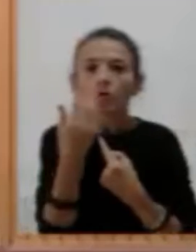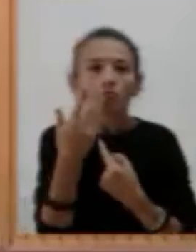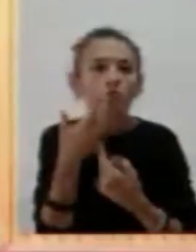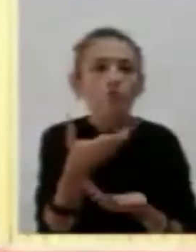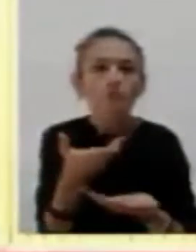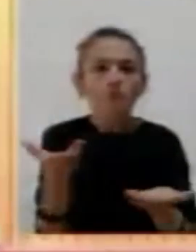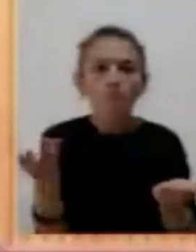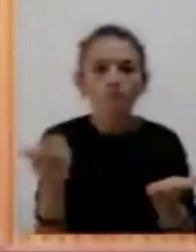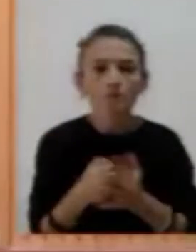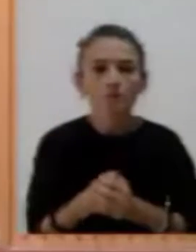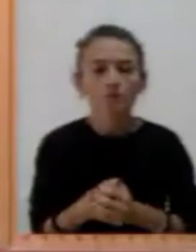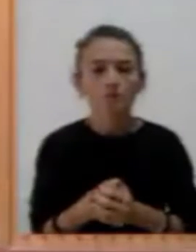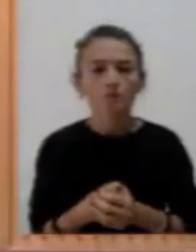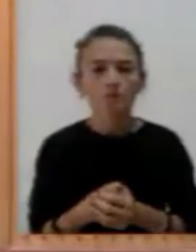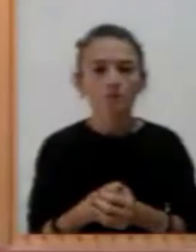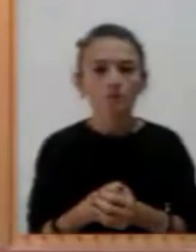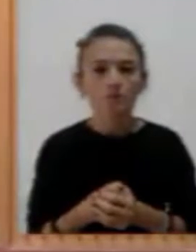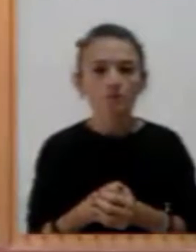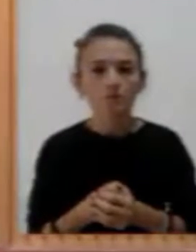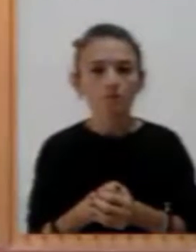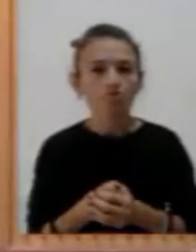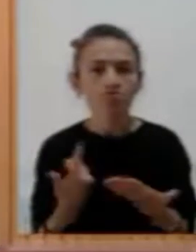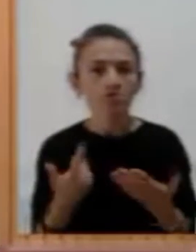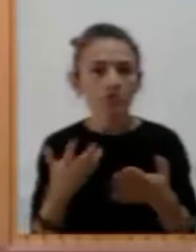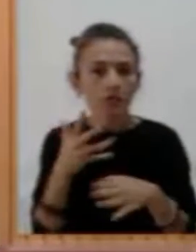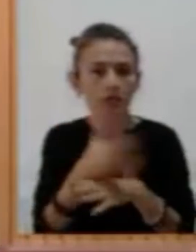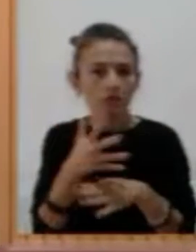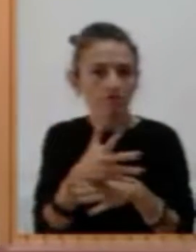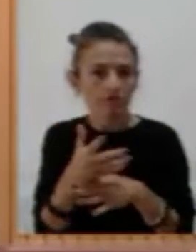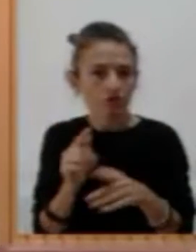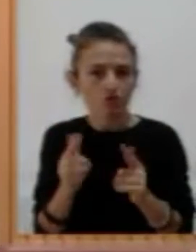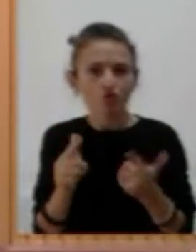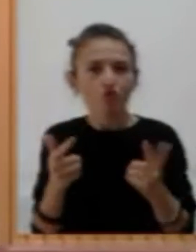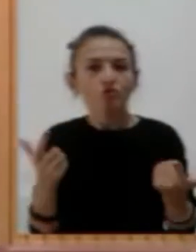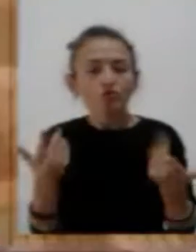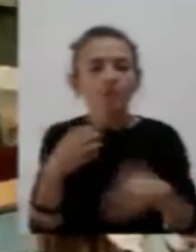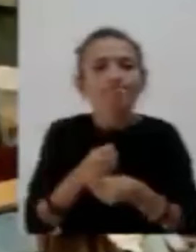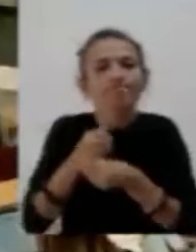non ci sono interventi che cedo la parola all'assessore Cavo per il parere della raggiunta.